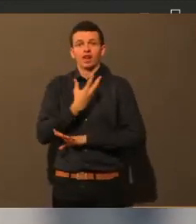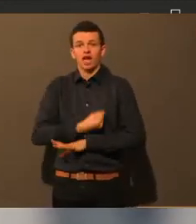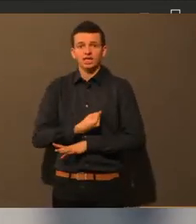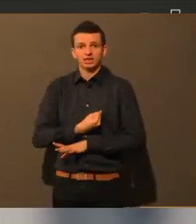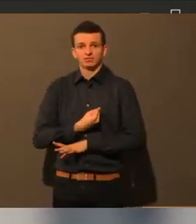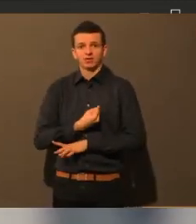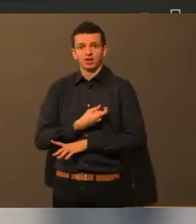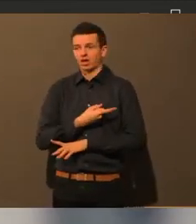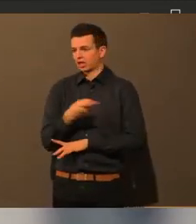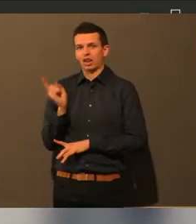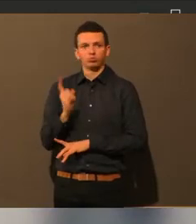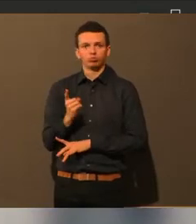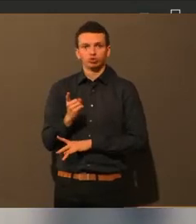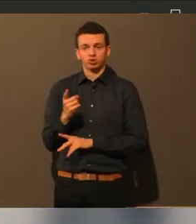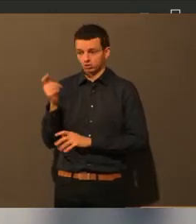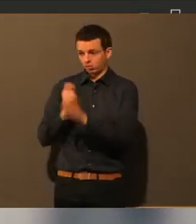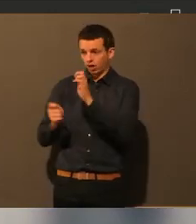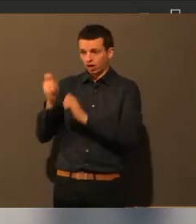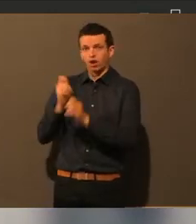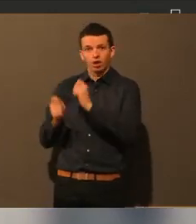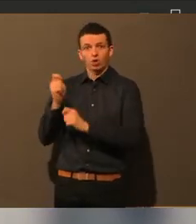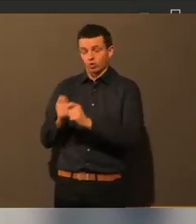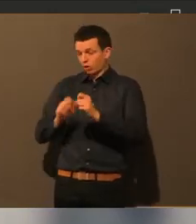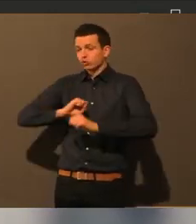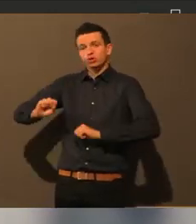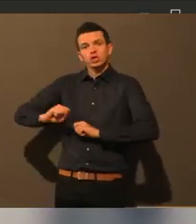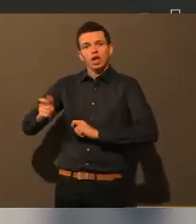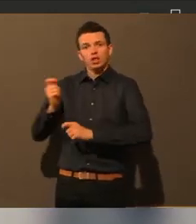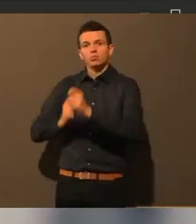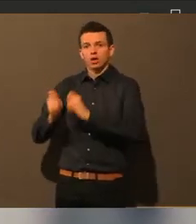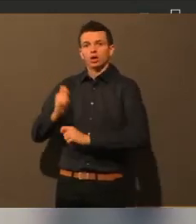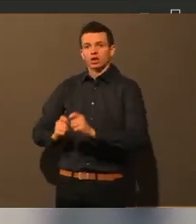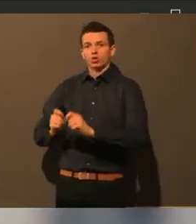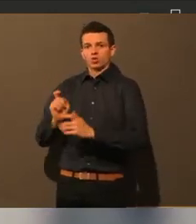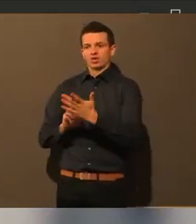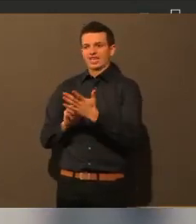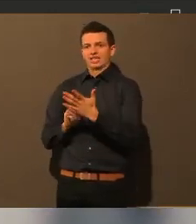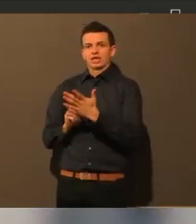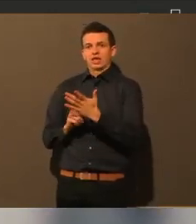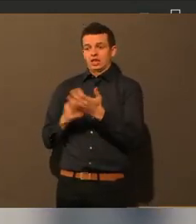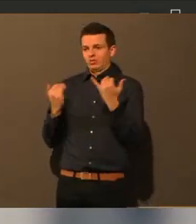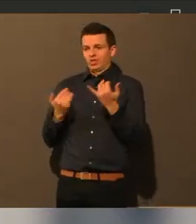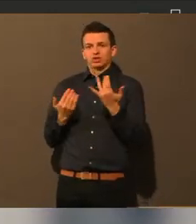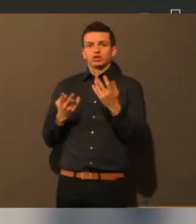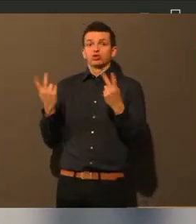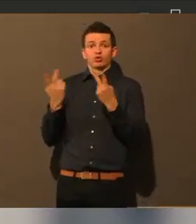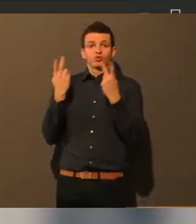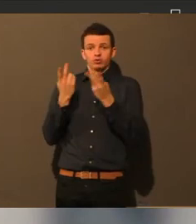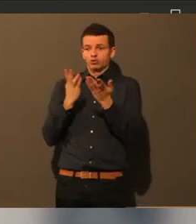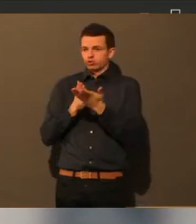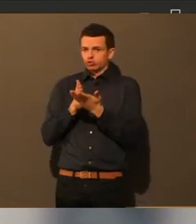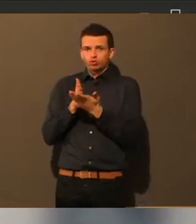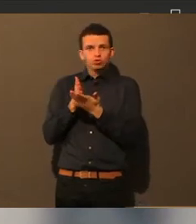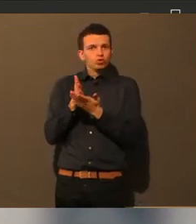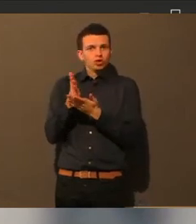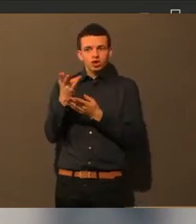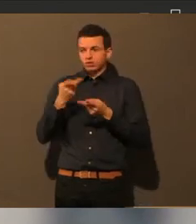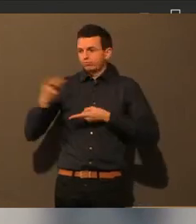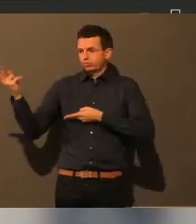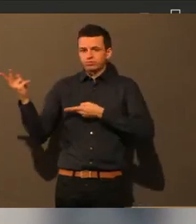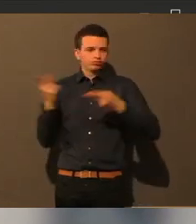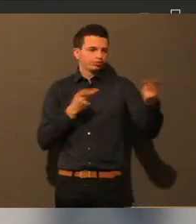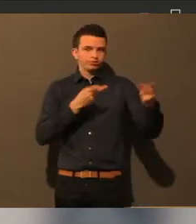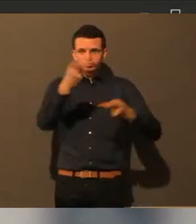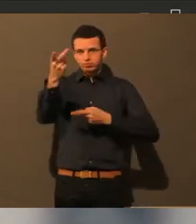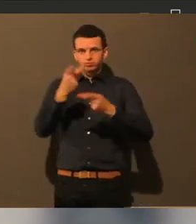ist eine permanente Abverlegung auch zwischen den Krankenhäusern auch jetzt schon im Gange, um eben auch die Kapazitäten für das